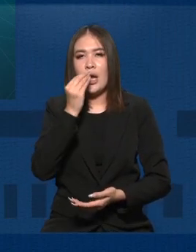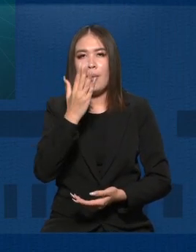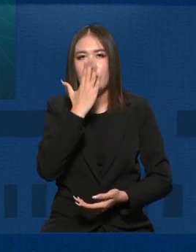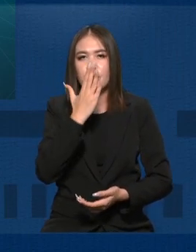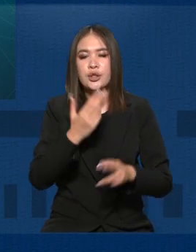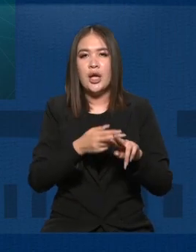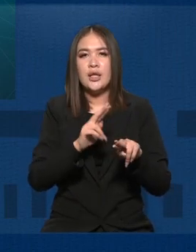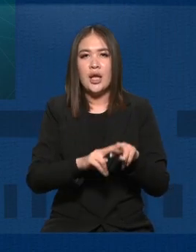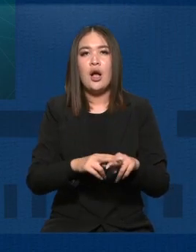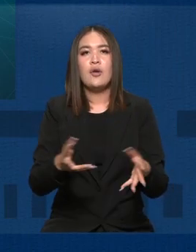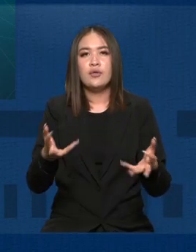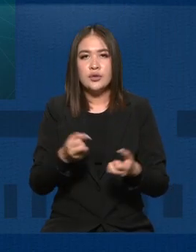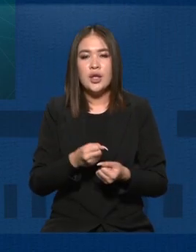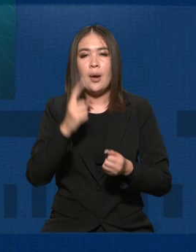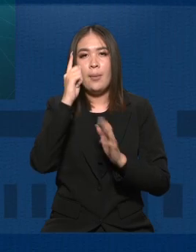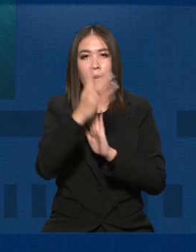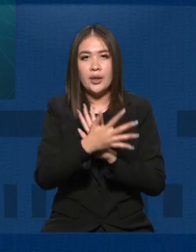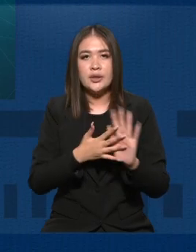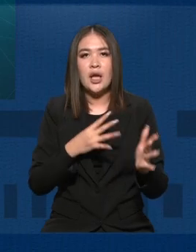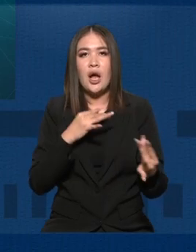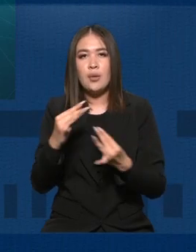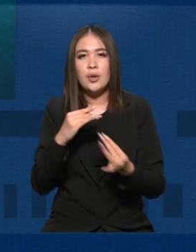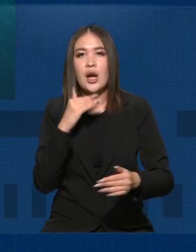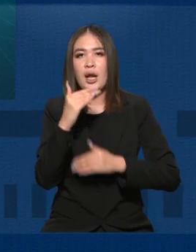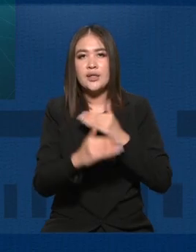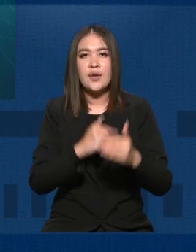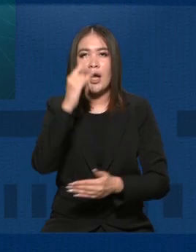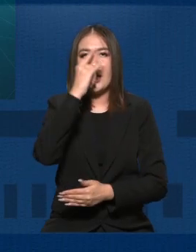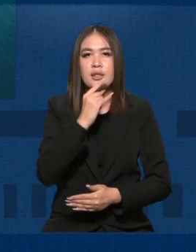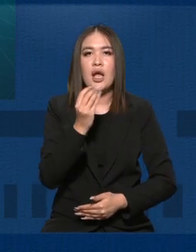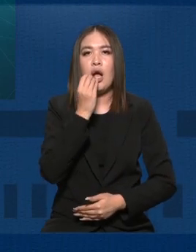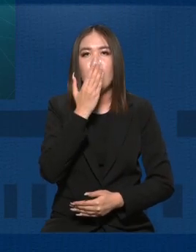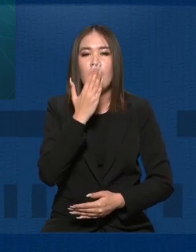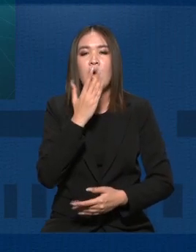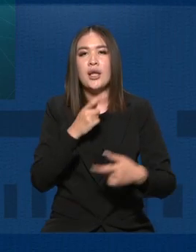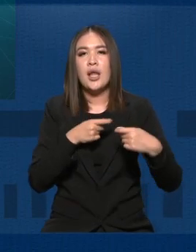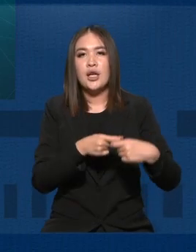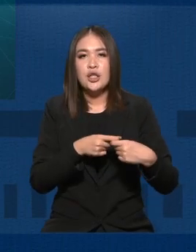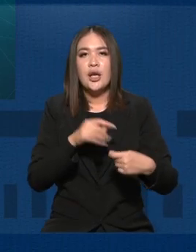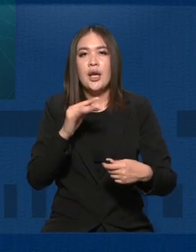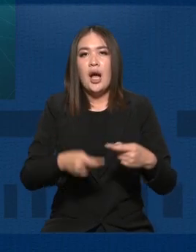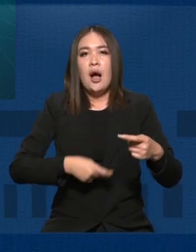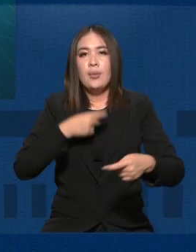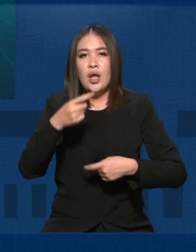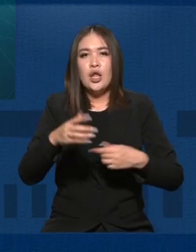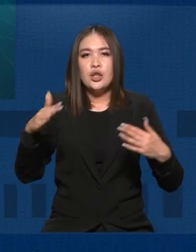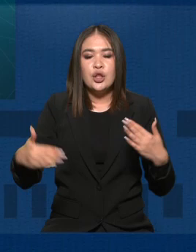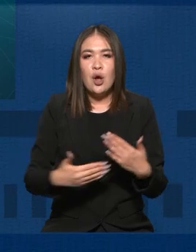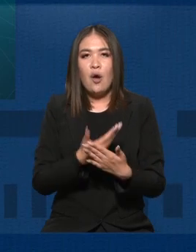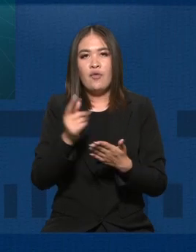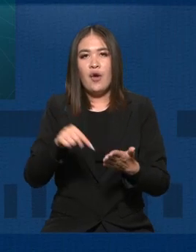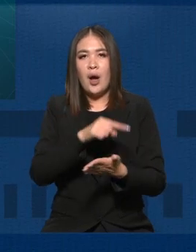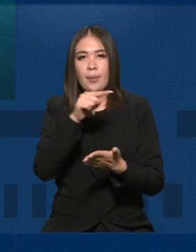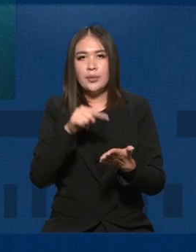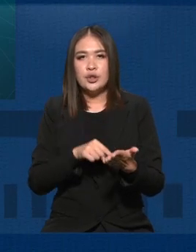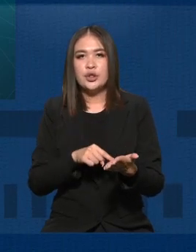пониманием воспринял это решение. Собеседники обсудили перспективы развития казахско-японских отношений, а также обменялись мнениями по вопросам